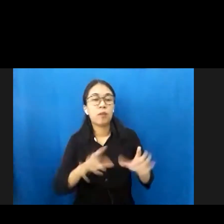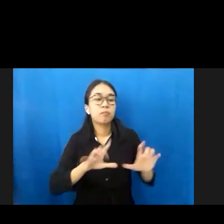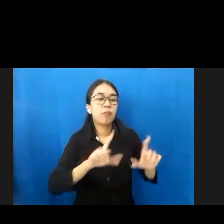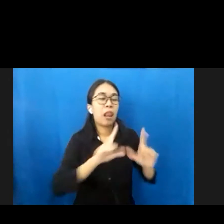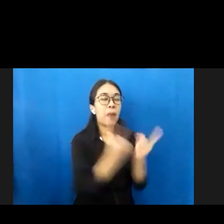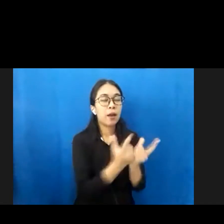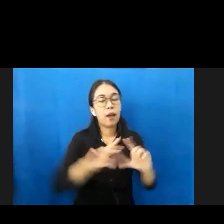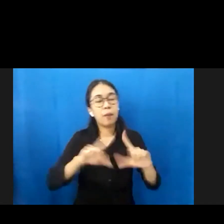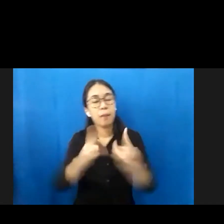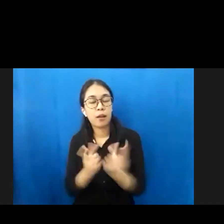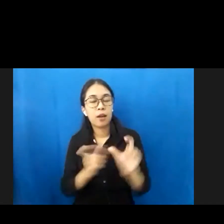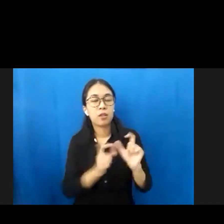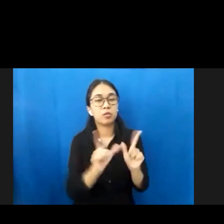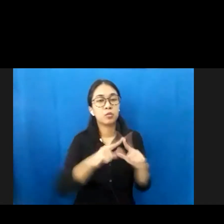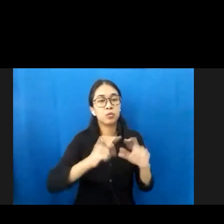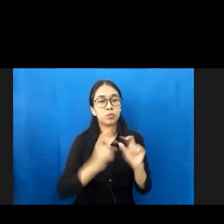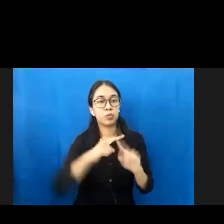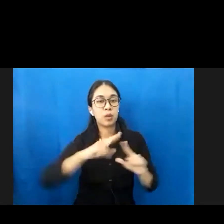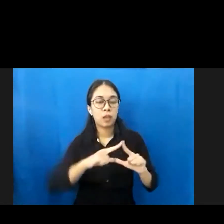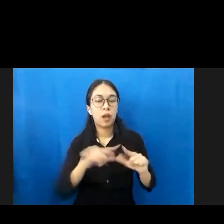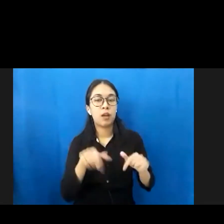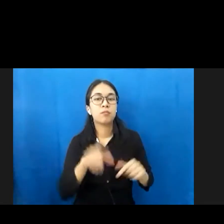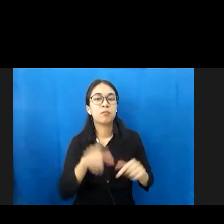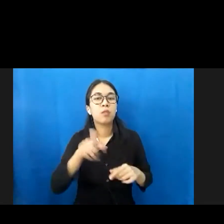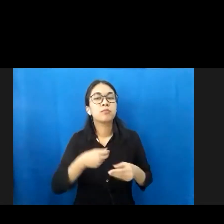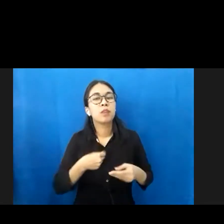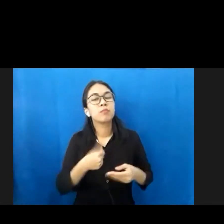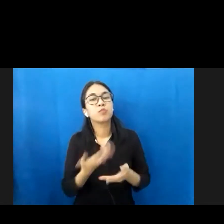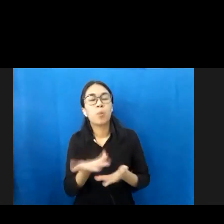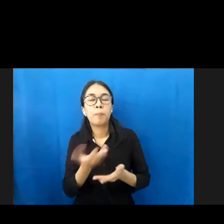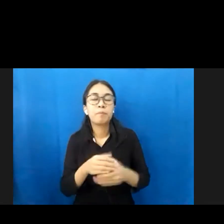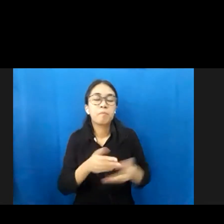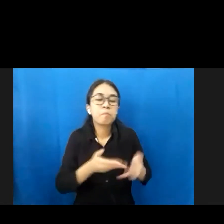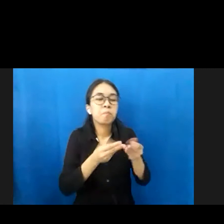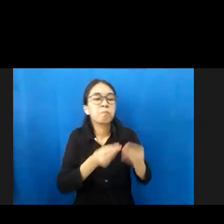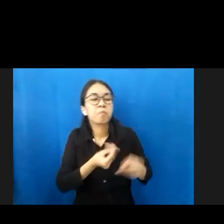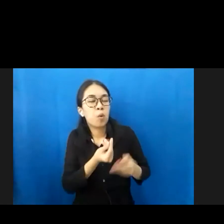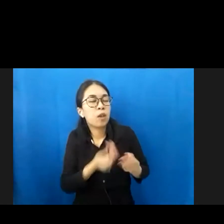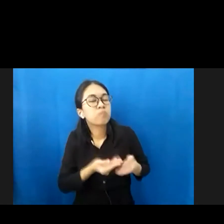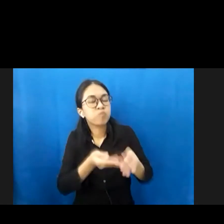direkomendasikan untuk mengalokasikan anggaran guna menghadapi pandemi ini.